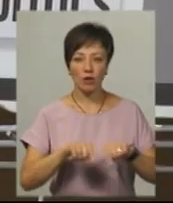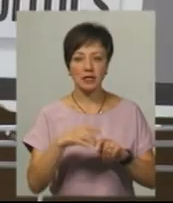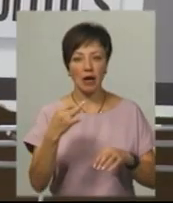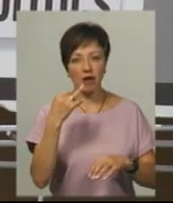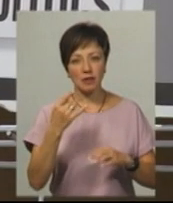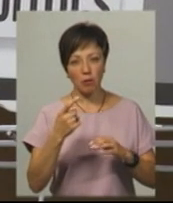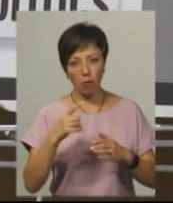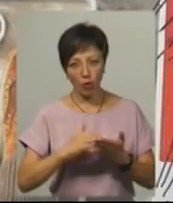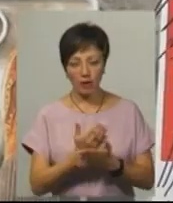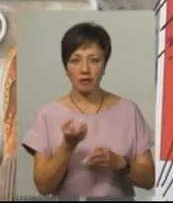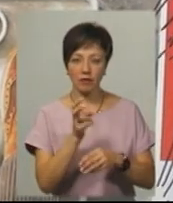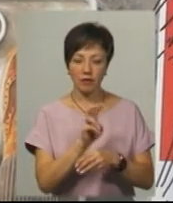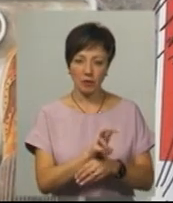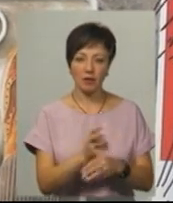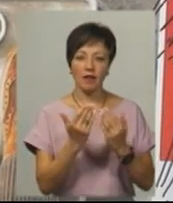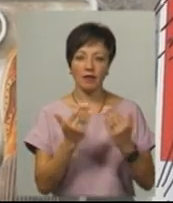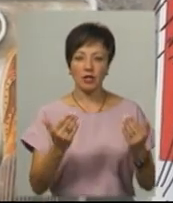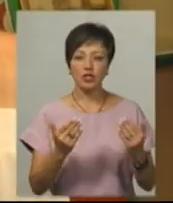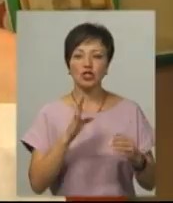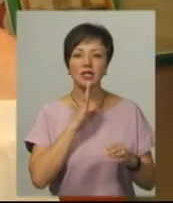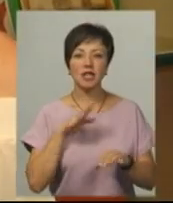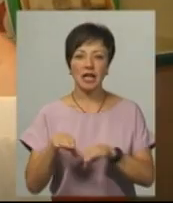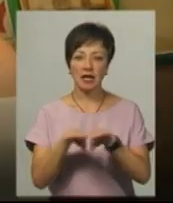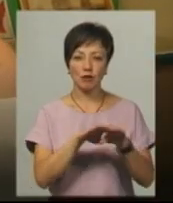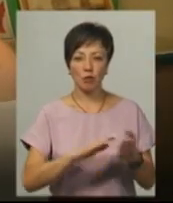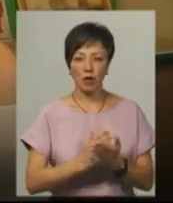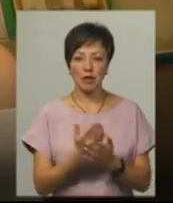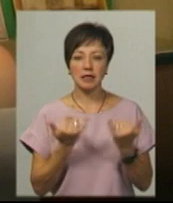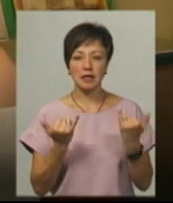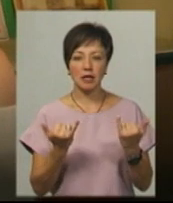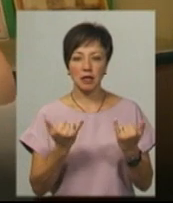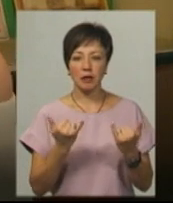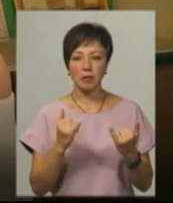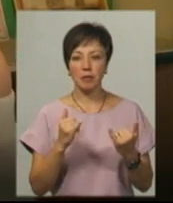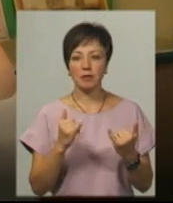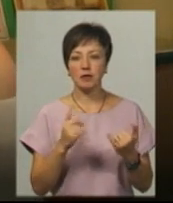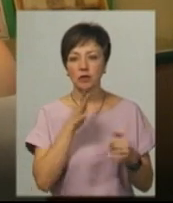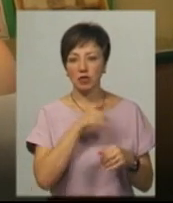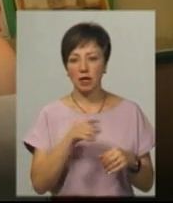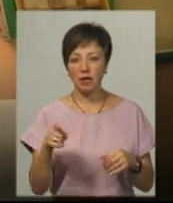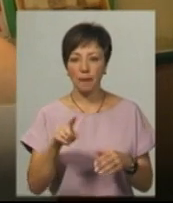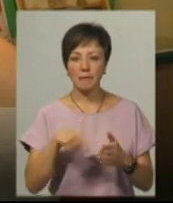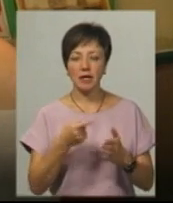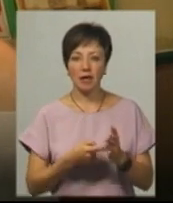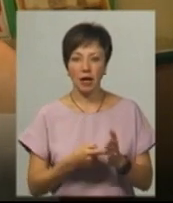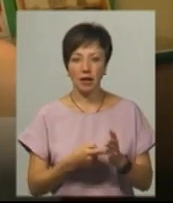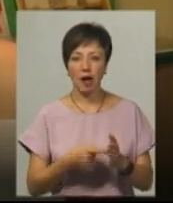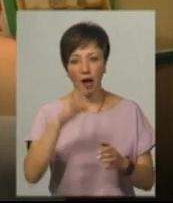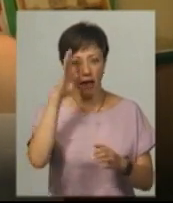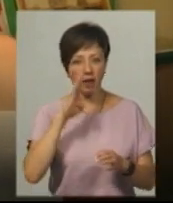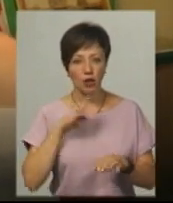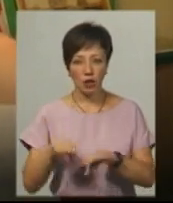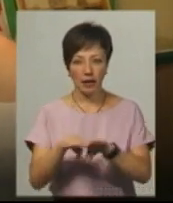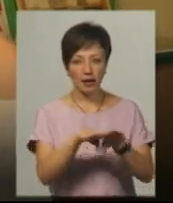вирішила прийти на виставку «Жінки. Рівність. Політика». «На даний час питання гендерної політики, гендерної рівності дуже важливо по всьому світу.